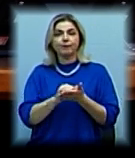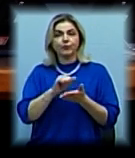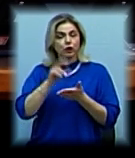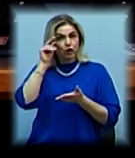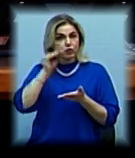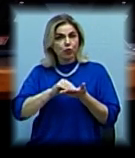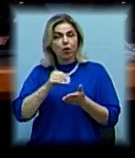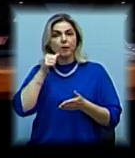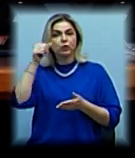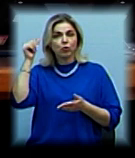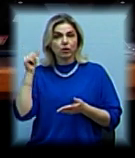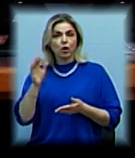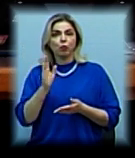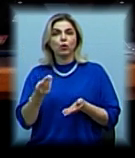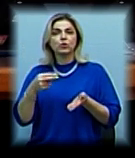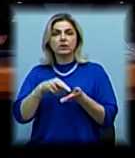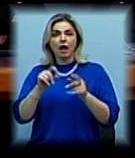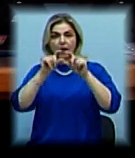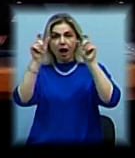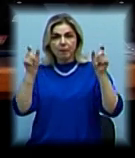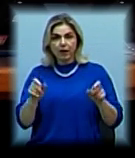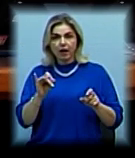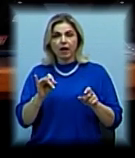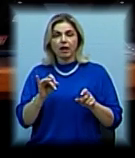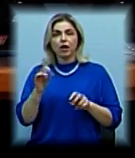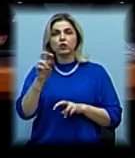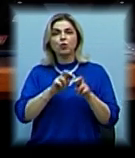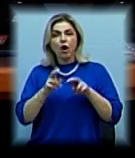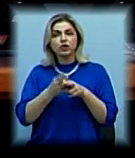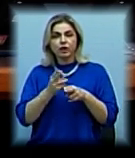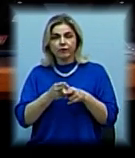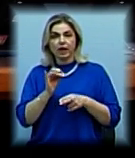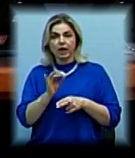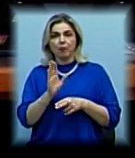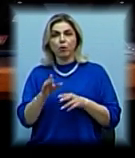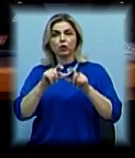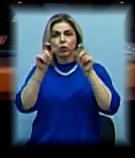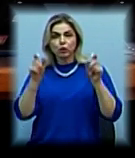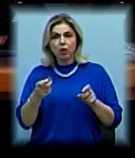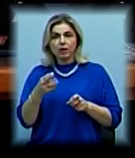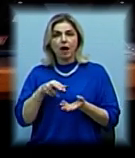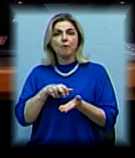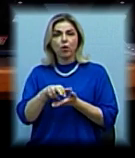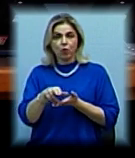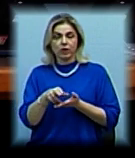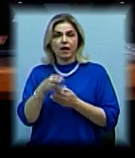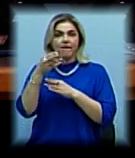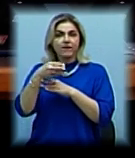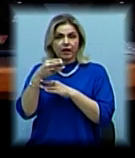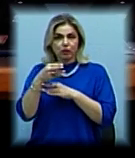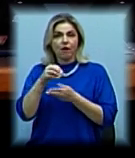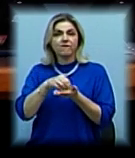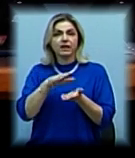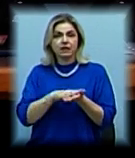Буде встановлена рамка металошукача та встановлено турнікет для проходження з відеофіксацією